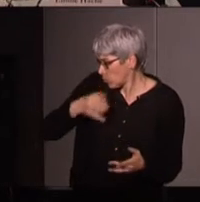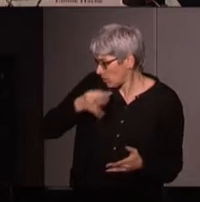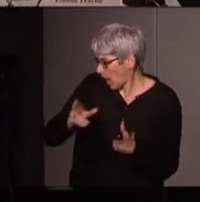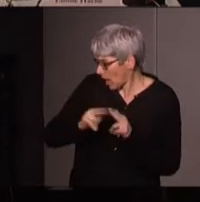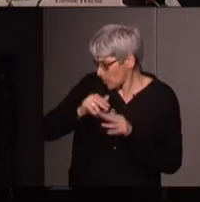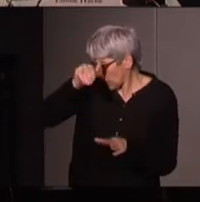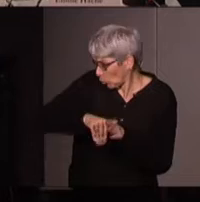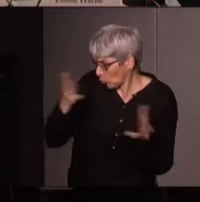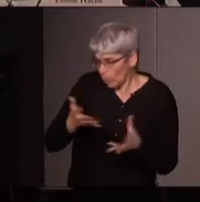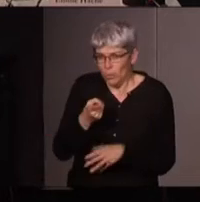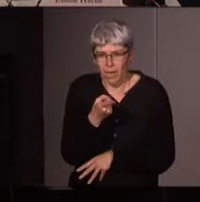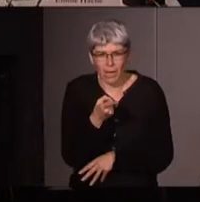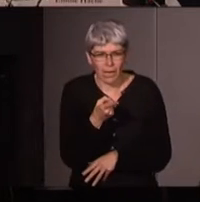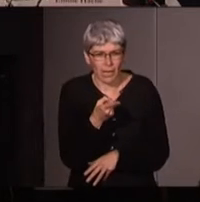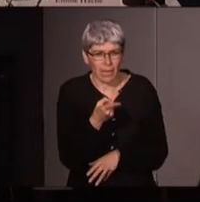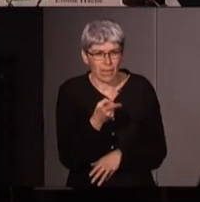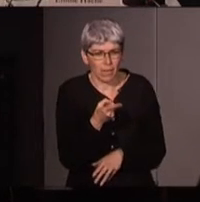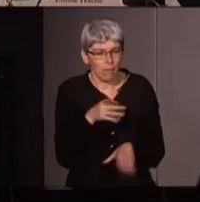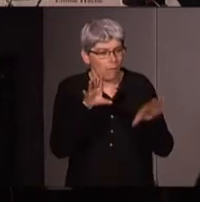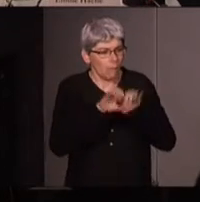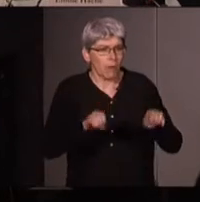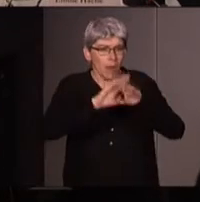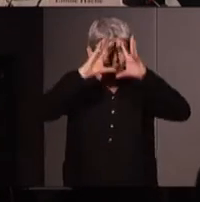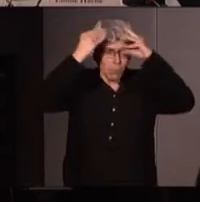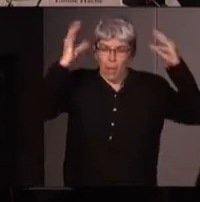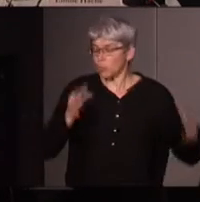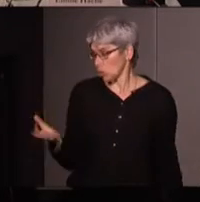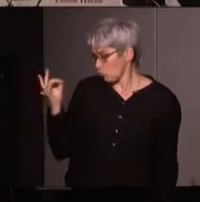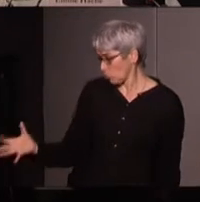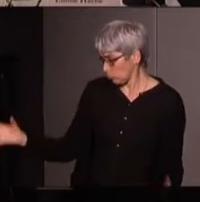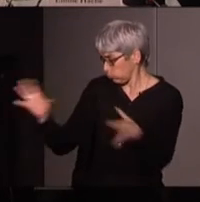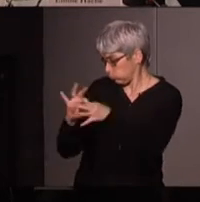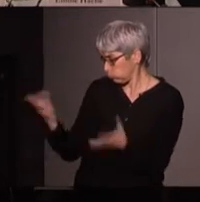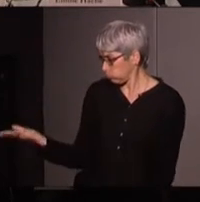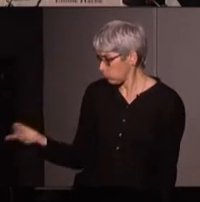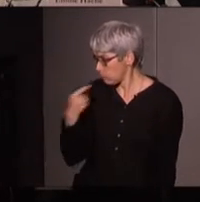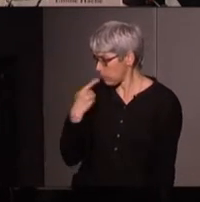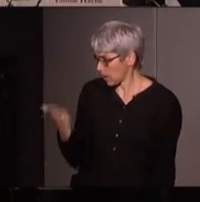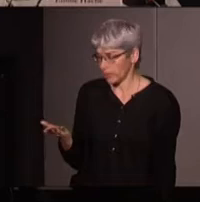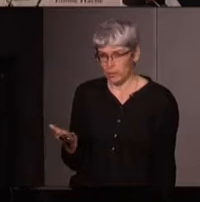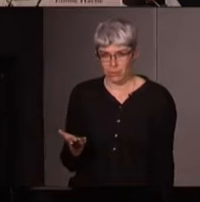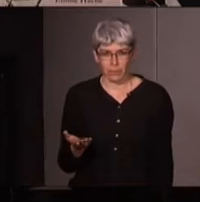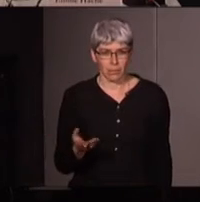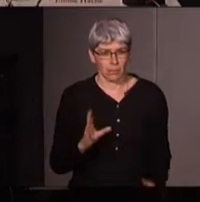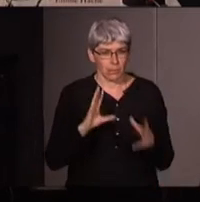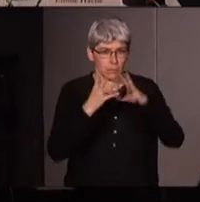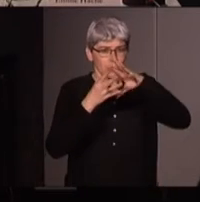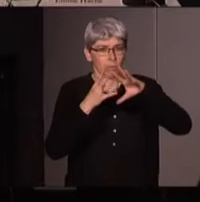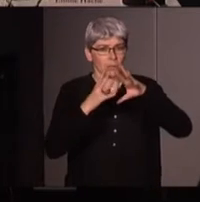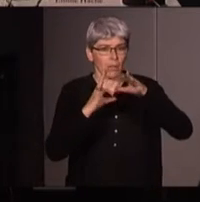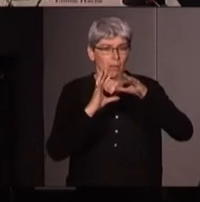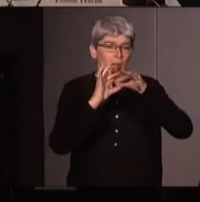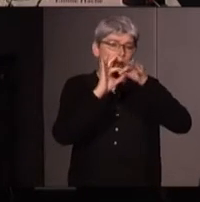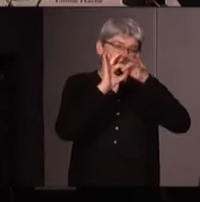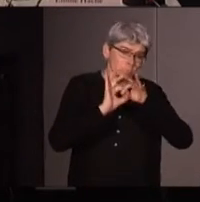il y est question de la fabrication de l'esprit bah oui mais on rejoint ce dont vous parlez la spiritualité le néo